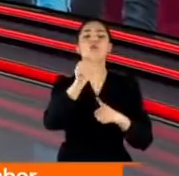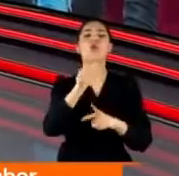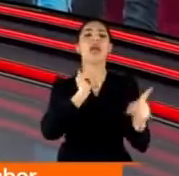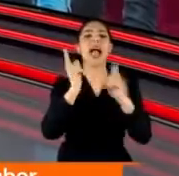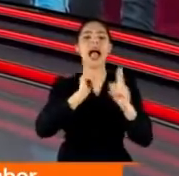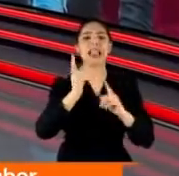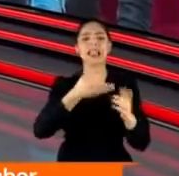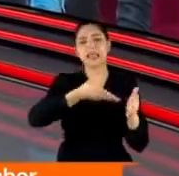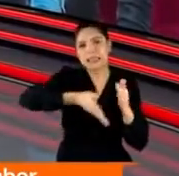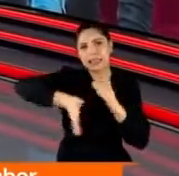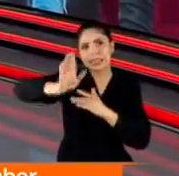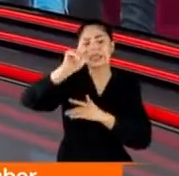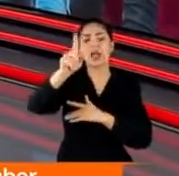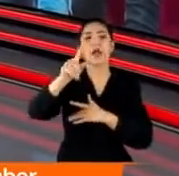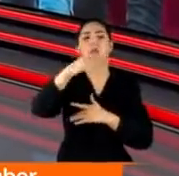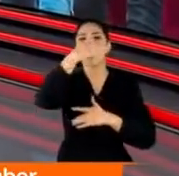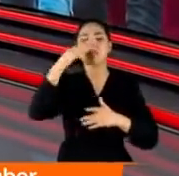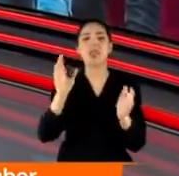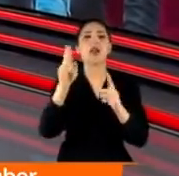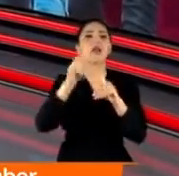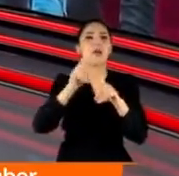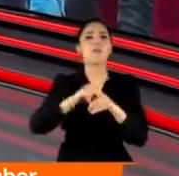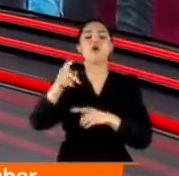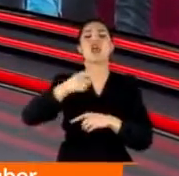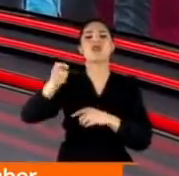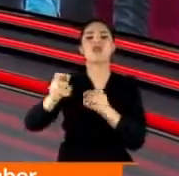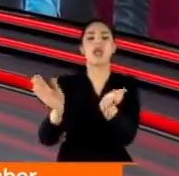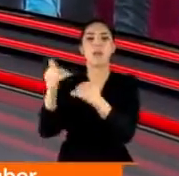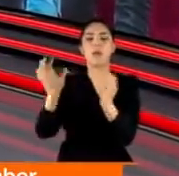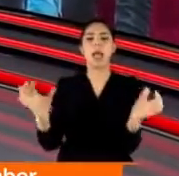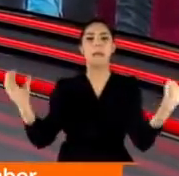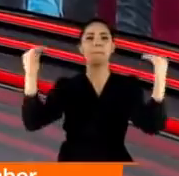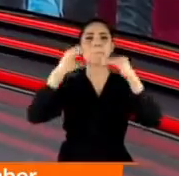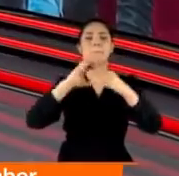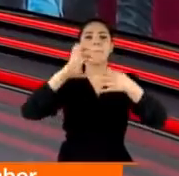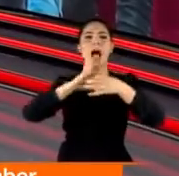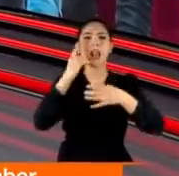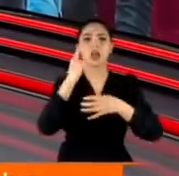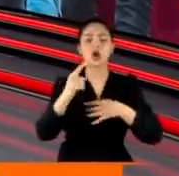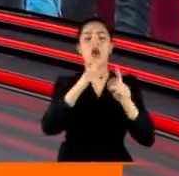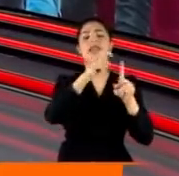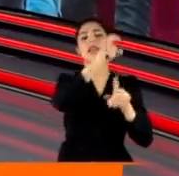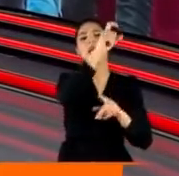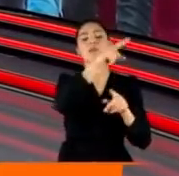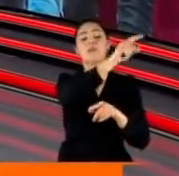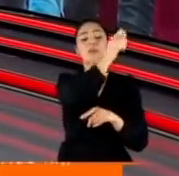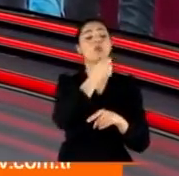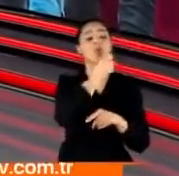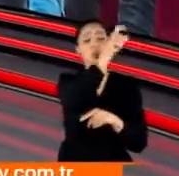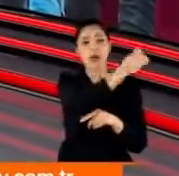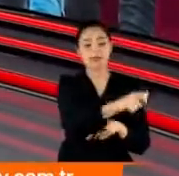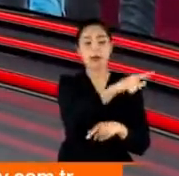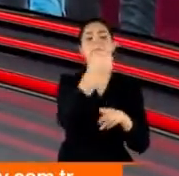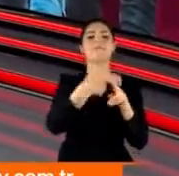adliyeye götürülürken narkotik polisleri cinayet büro dedektifleriyle iş birliği yaparak DNA için Uygun'un kan ve saç örneğini de aldı.